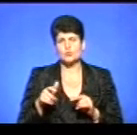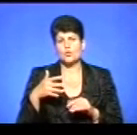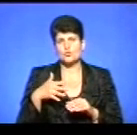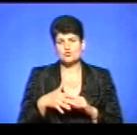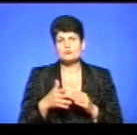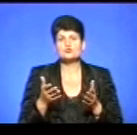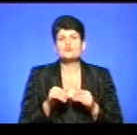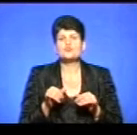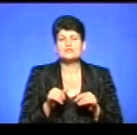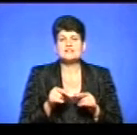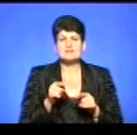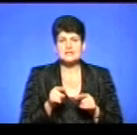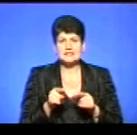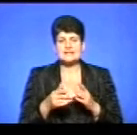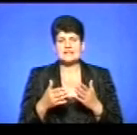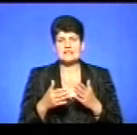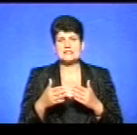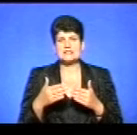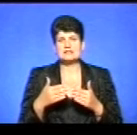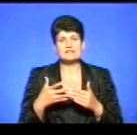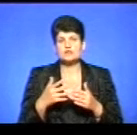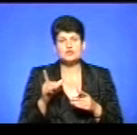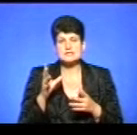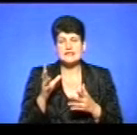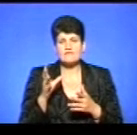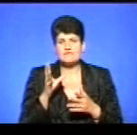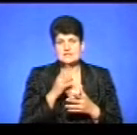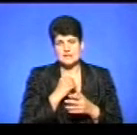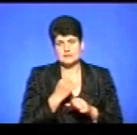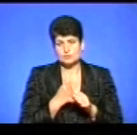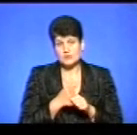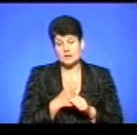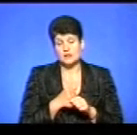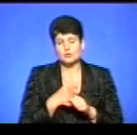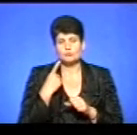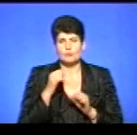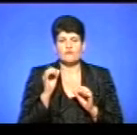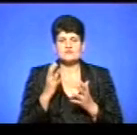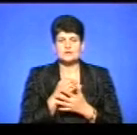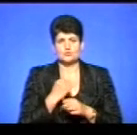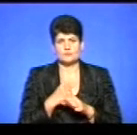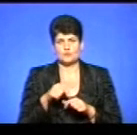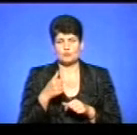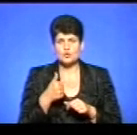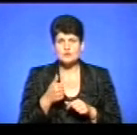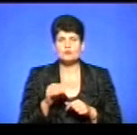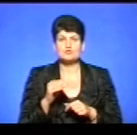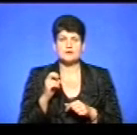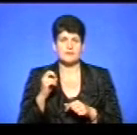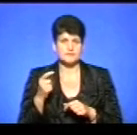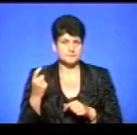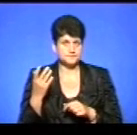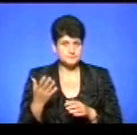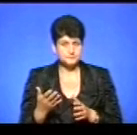десь їхній двір не попав в дитульний список і можливо, що встигнуть відремонтувати цього року. Тому найбільше така тема саме житлово-комунального господарства.